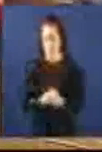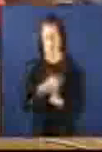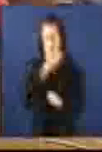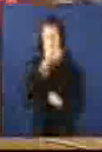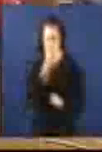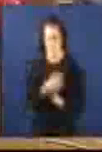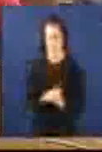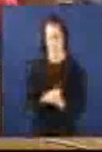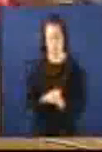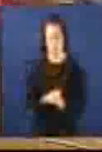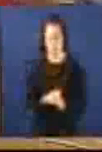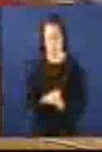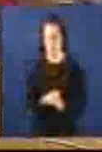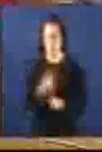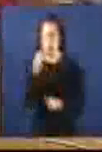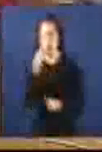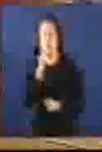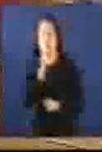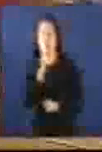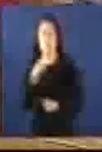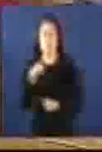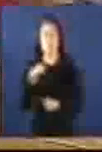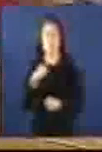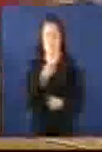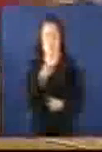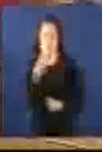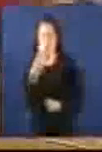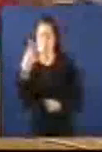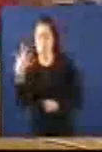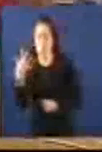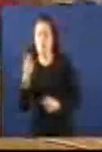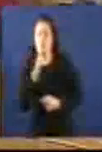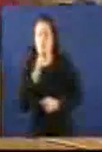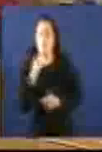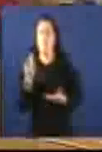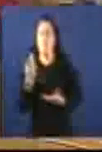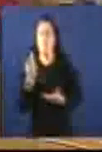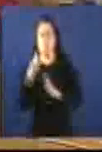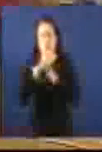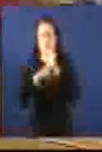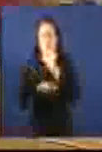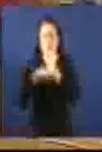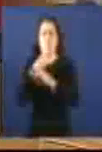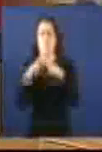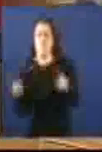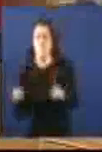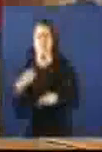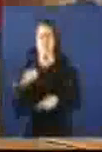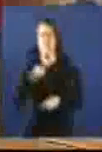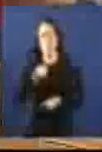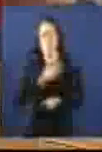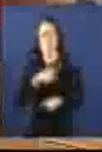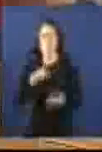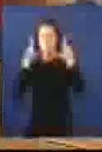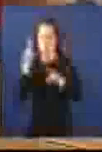En quedamos? Aquí hai dúas, catro, cinco ou seis balas de medir. E non me diga que era o protagonismo, simplemente